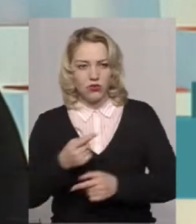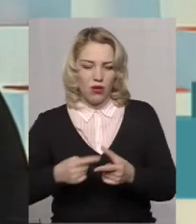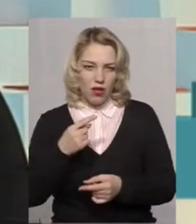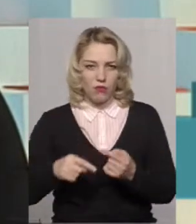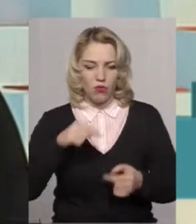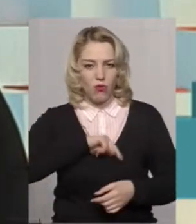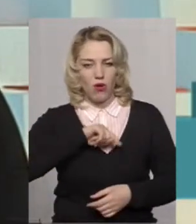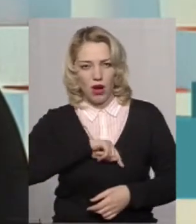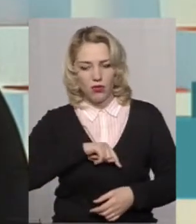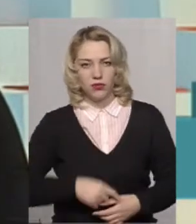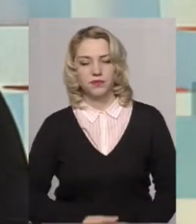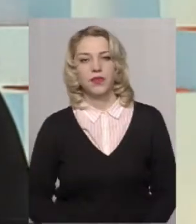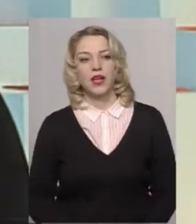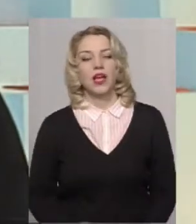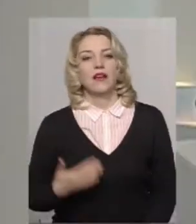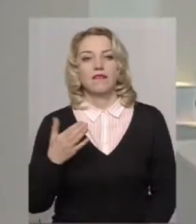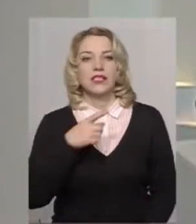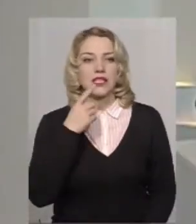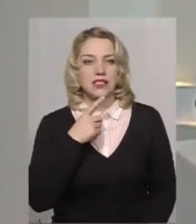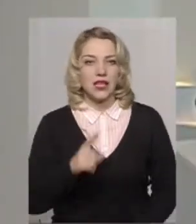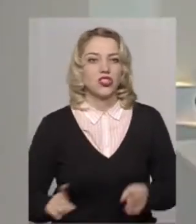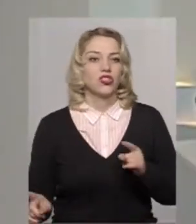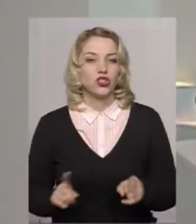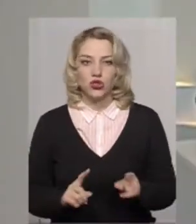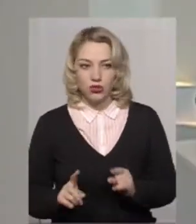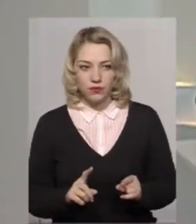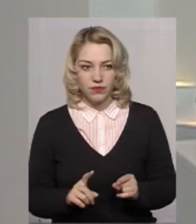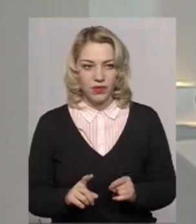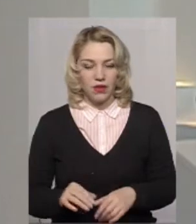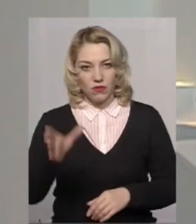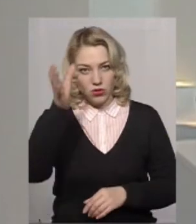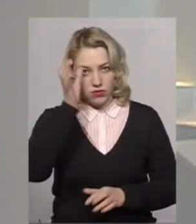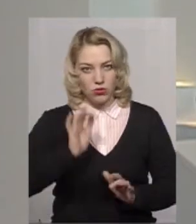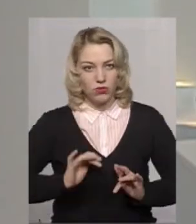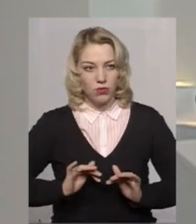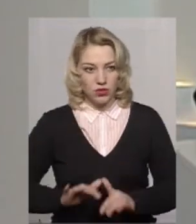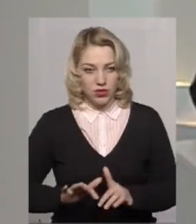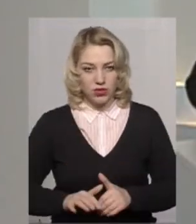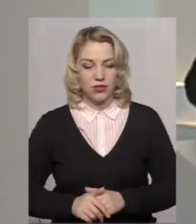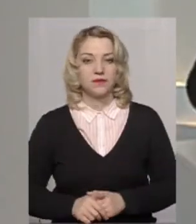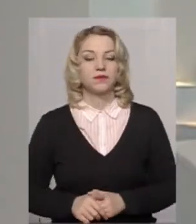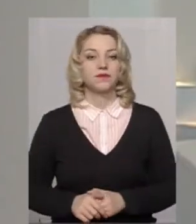'я. Скажіть, ви зазначили, що в освітньому процесі, так?